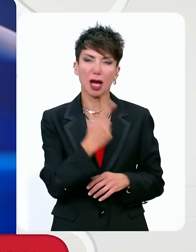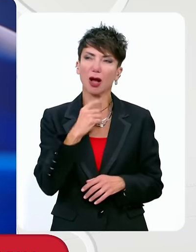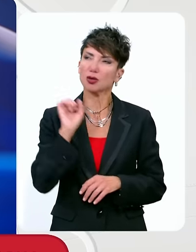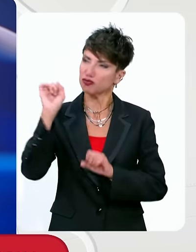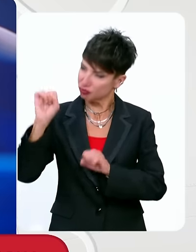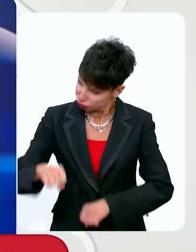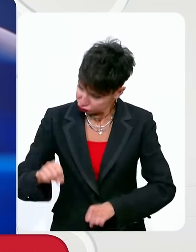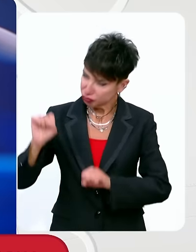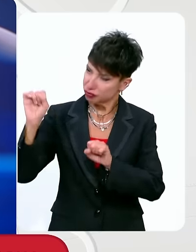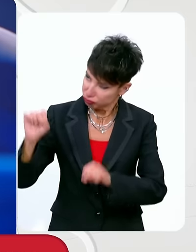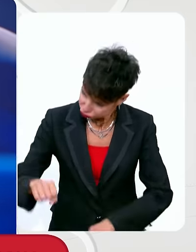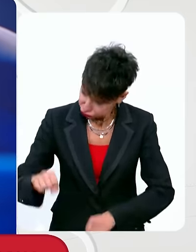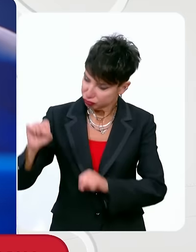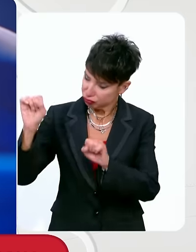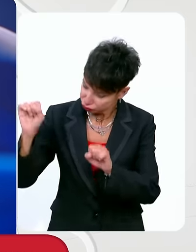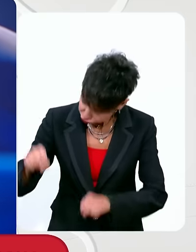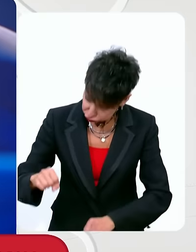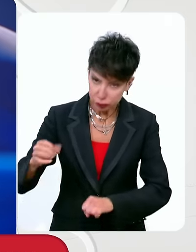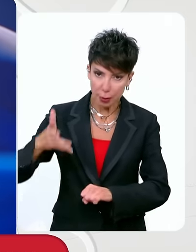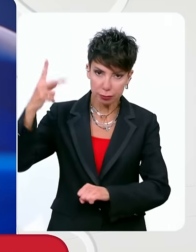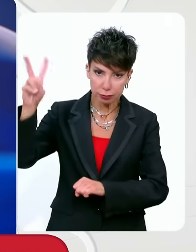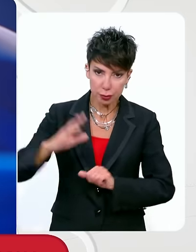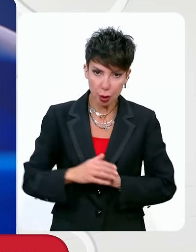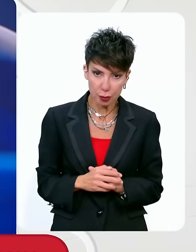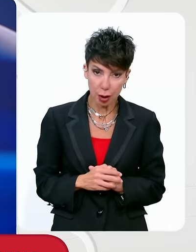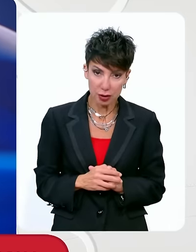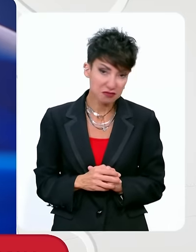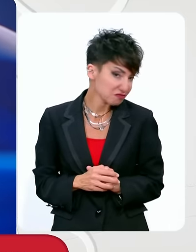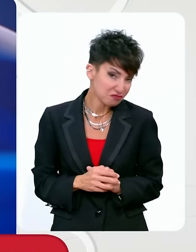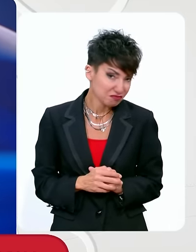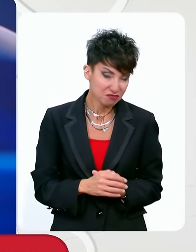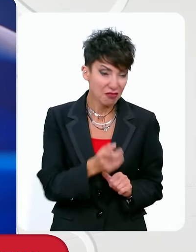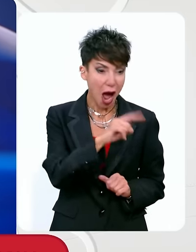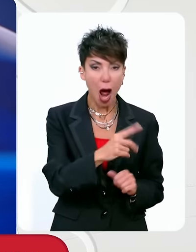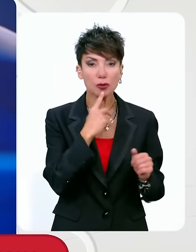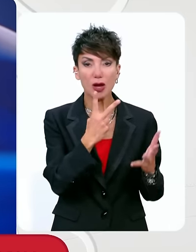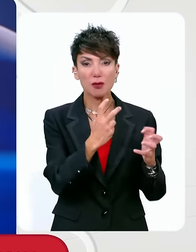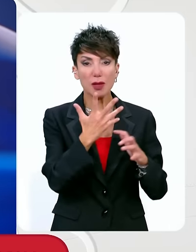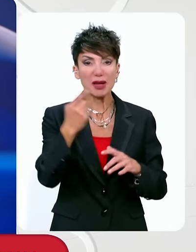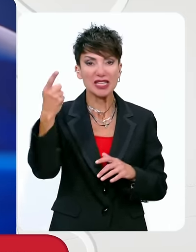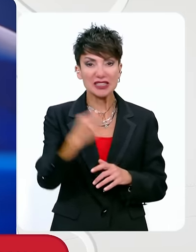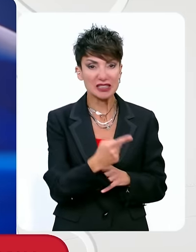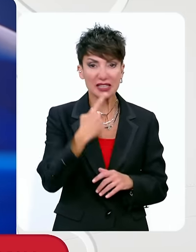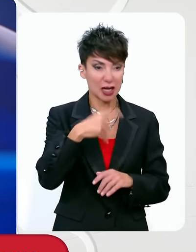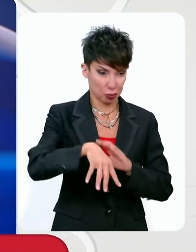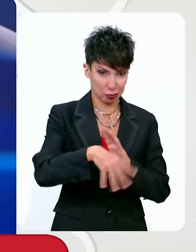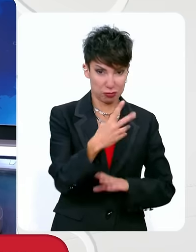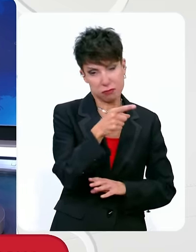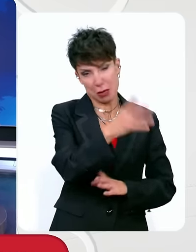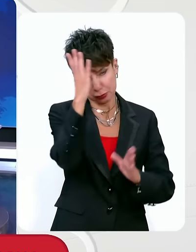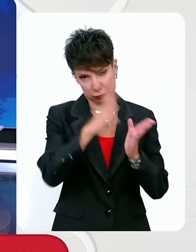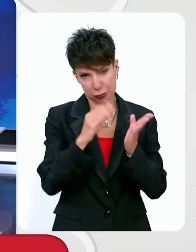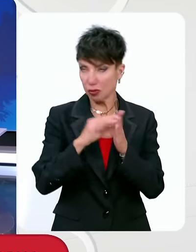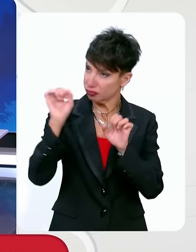της Νέας Δημοκρατίας, αντίστοιχα στο Ευρωκοινοβούλιο, άλλως κατά 75% τα ψηφοδέλητα τους νόμους, τα